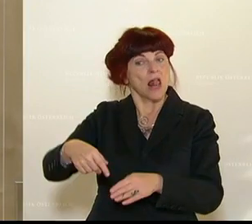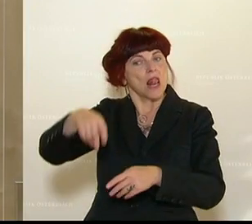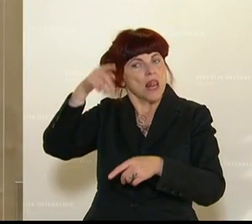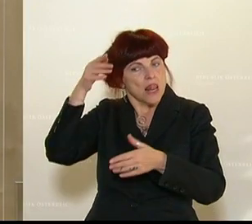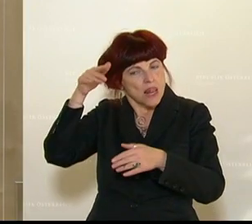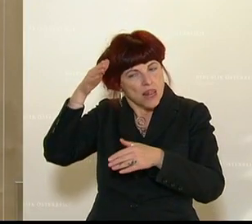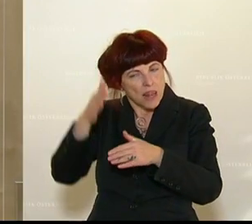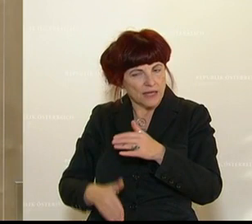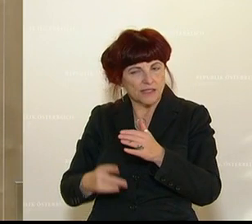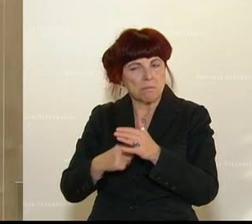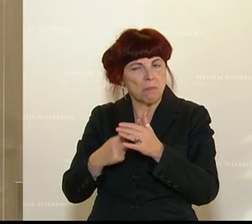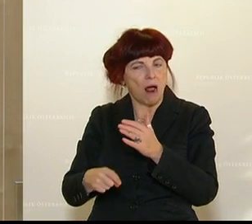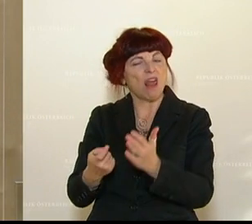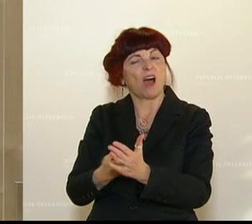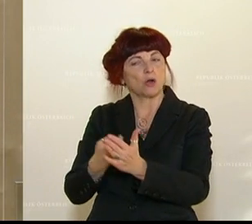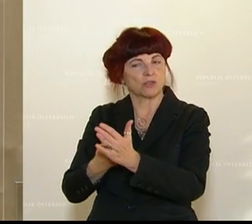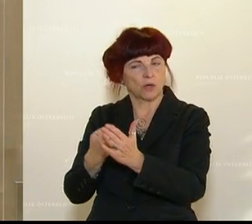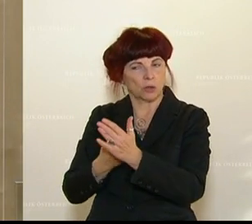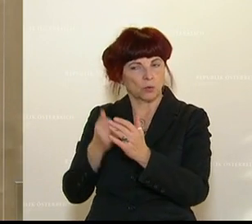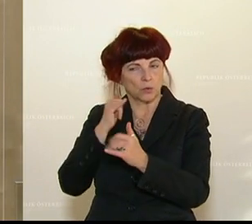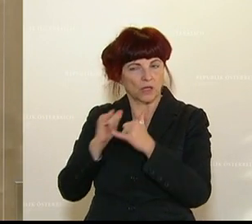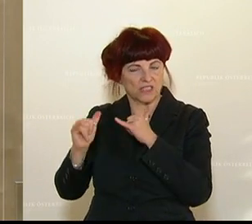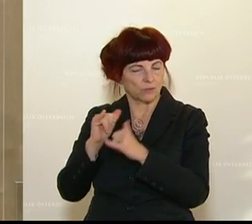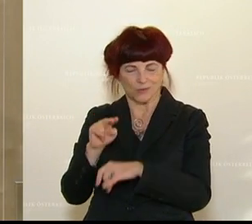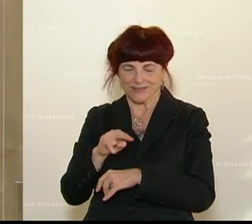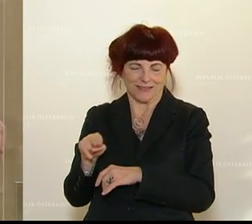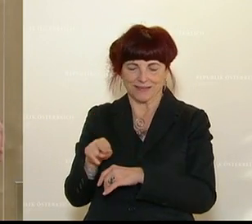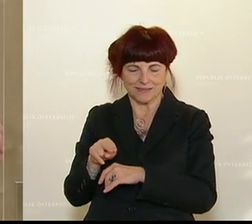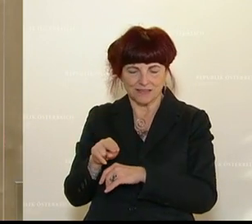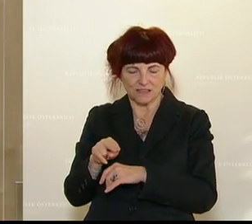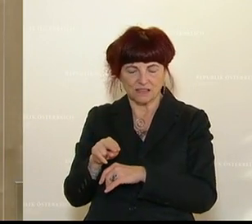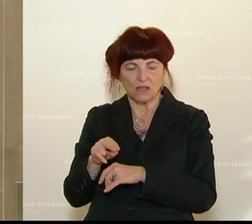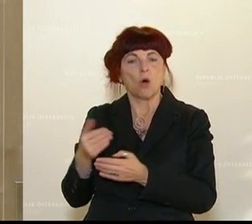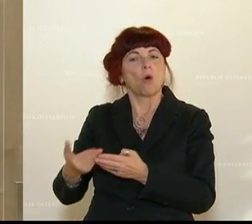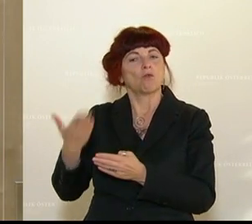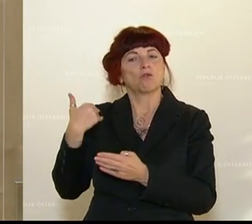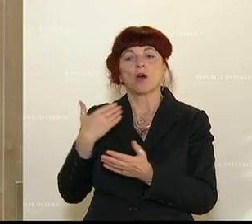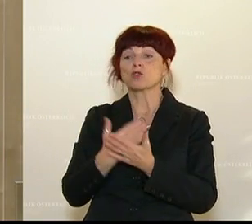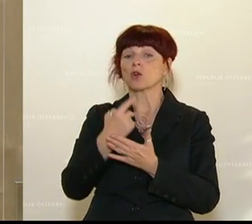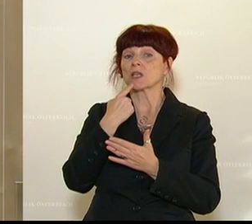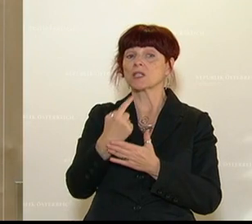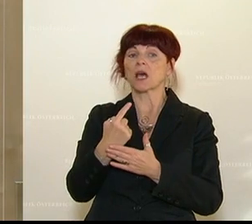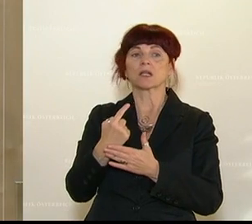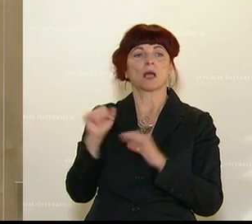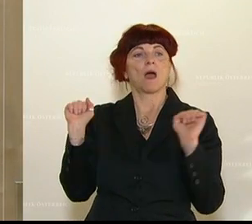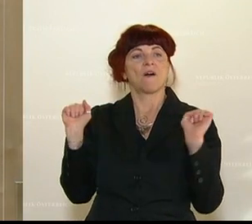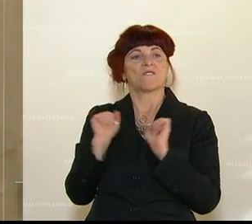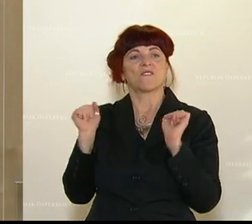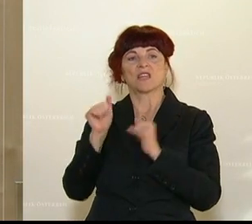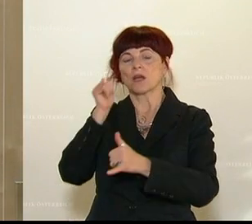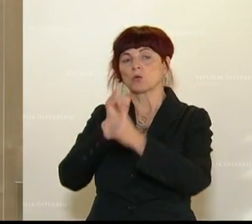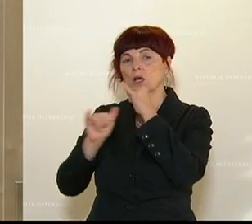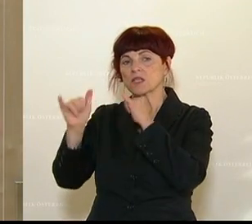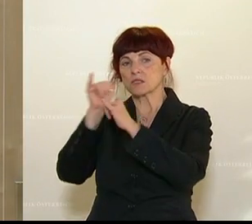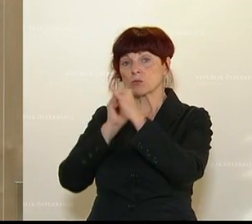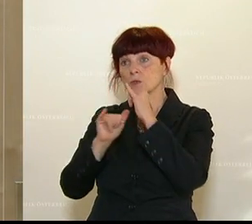unseren Tourismus. Stichwort, das wurde davor schon angesprochen, gerade wenn man im Hinblick zum Wintertourismus schaut, und ich schaue über die Saison